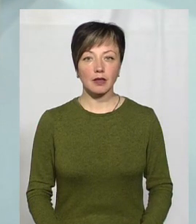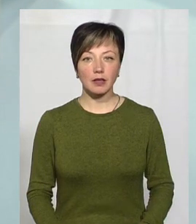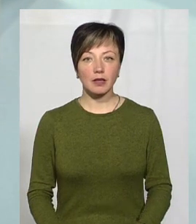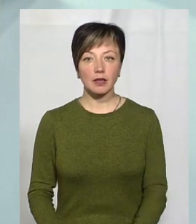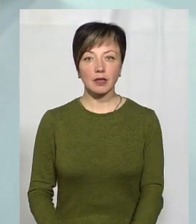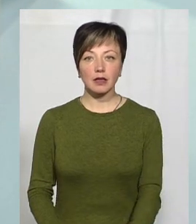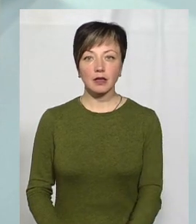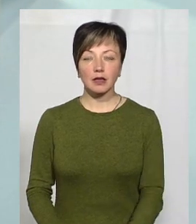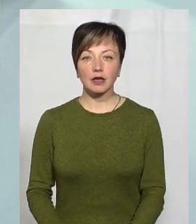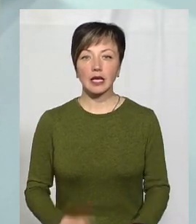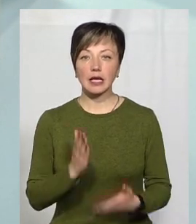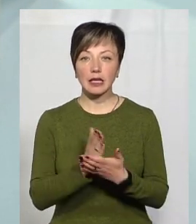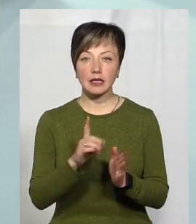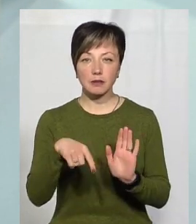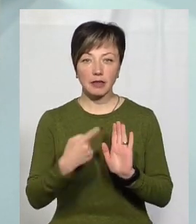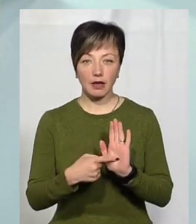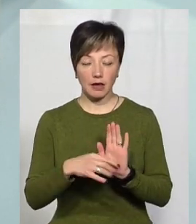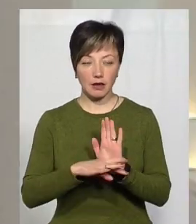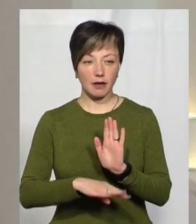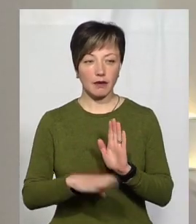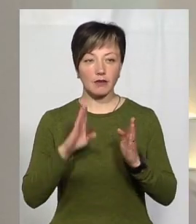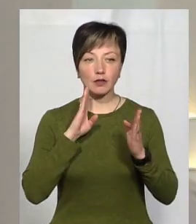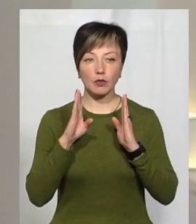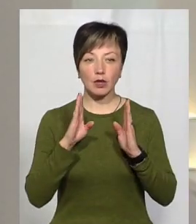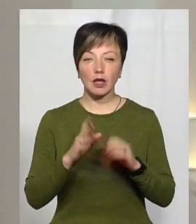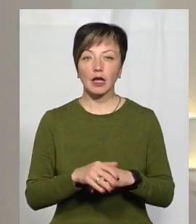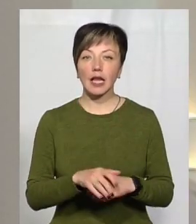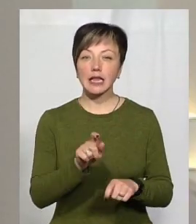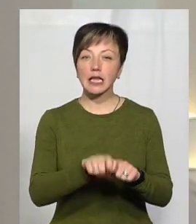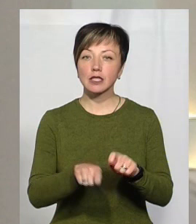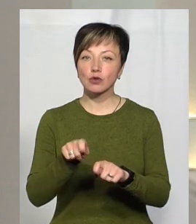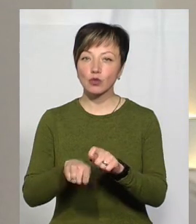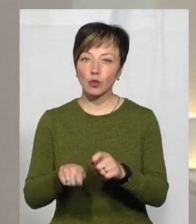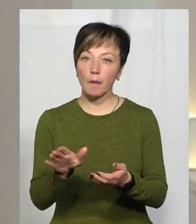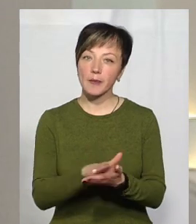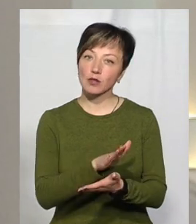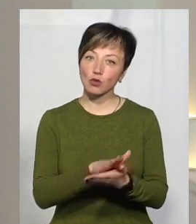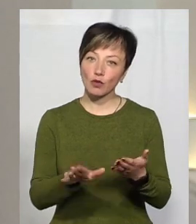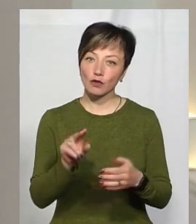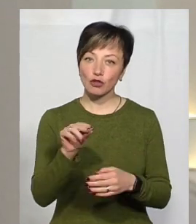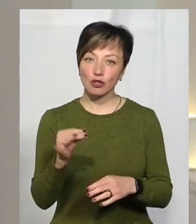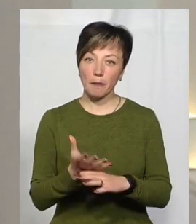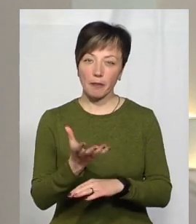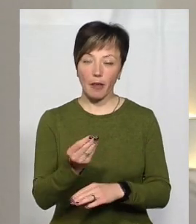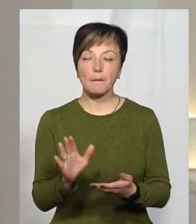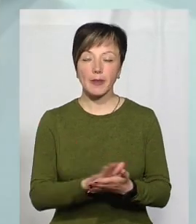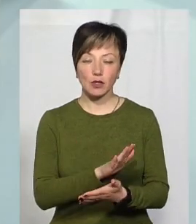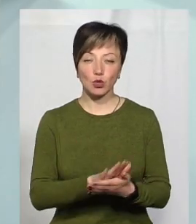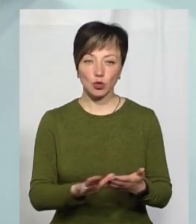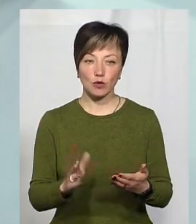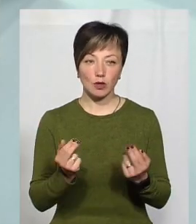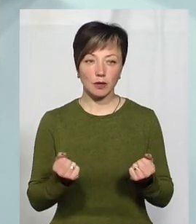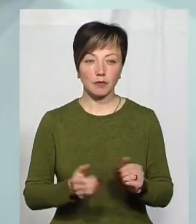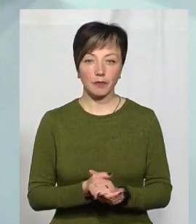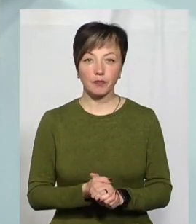Тут є запитання, проте тестують безкоштовно? Безкоштовно.